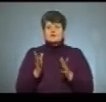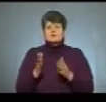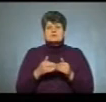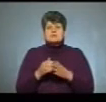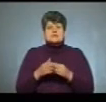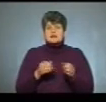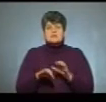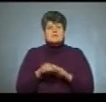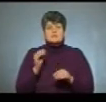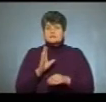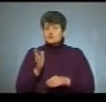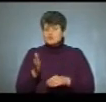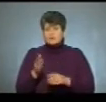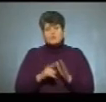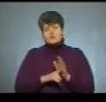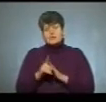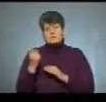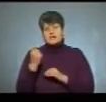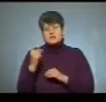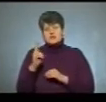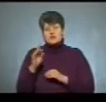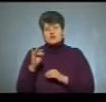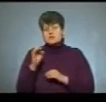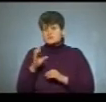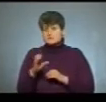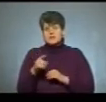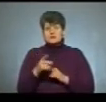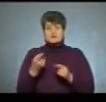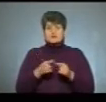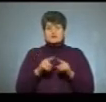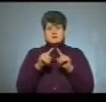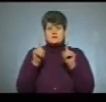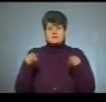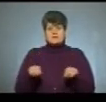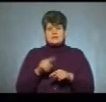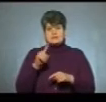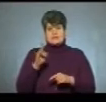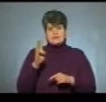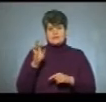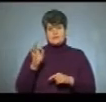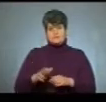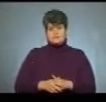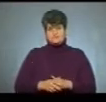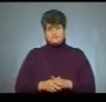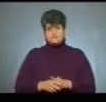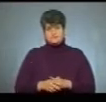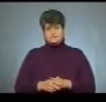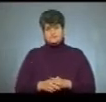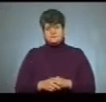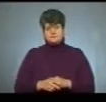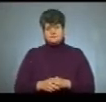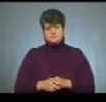він обирає. Або починати з першого курсу, але для цього потрібні сертифікати Українського центру оцінювання якості освіти, тобто результат